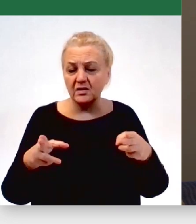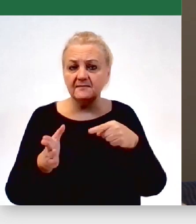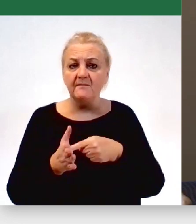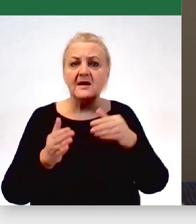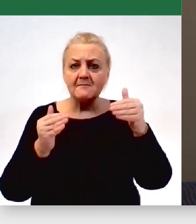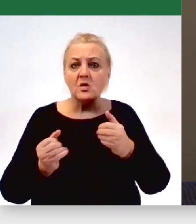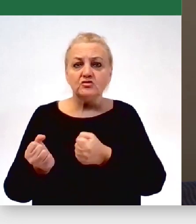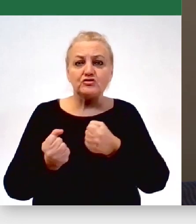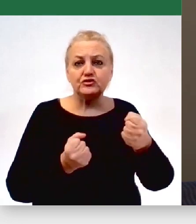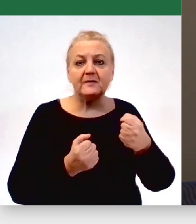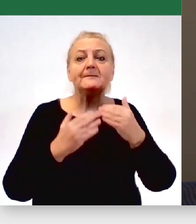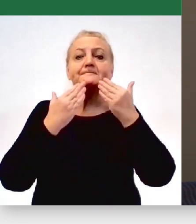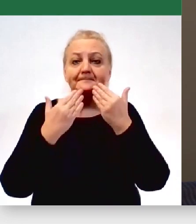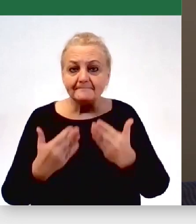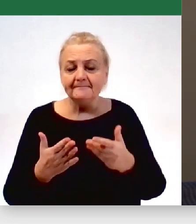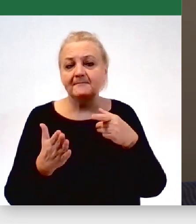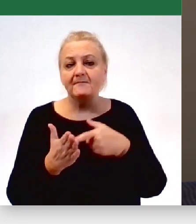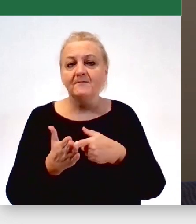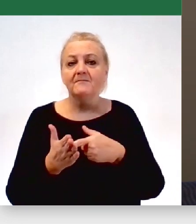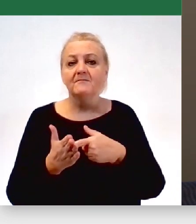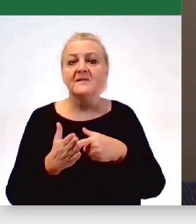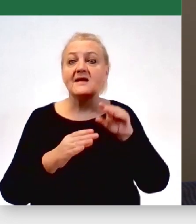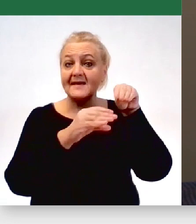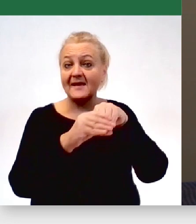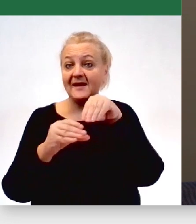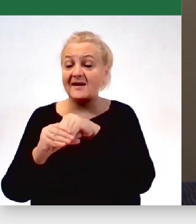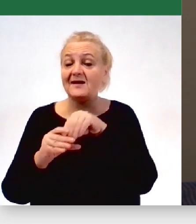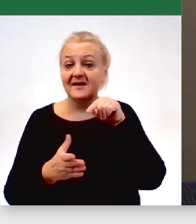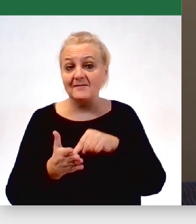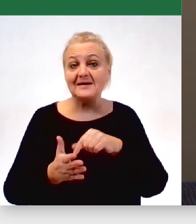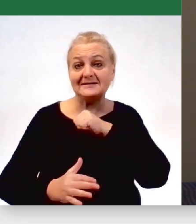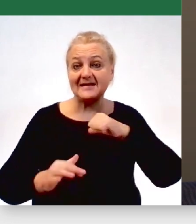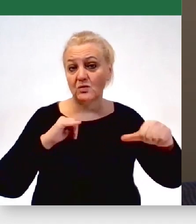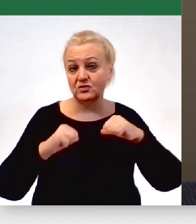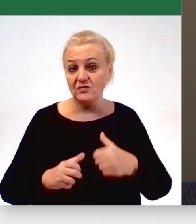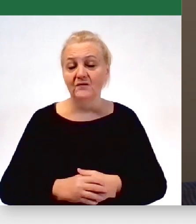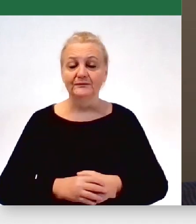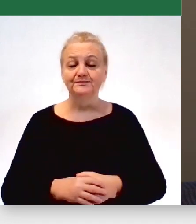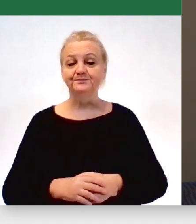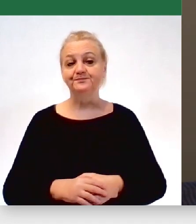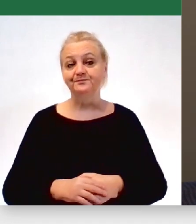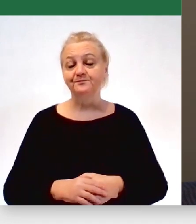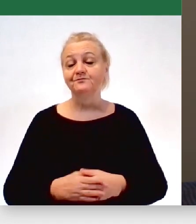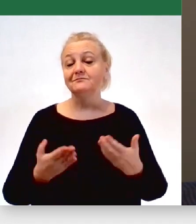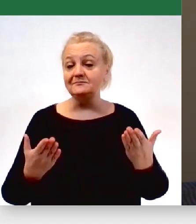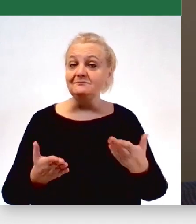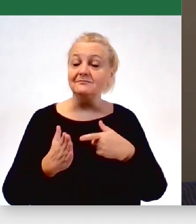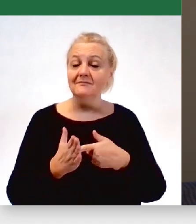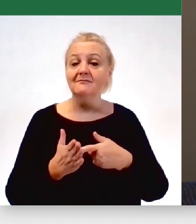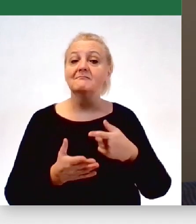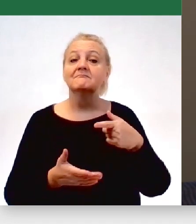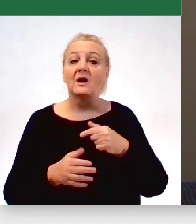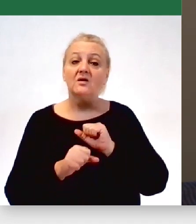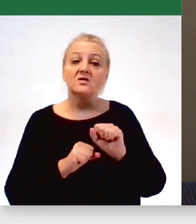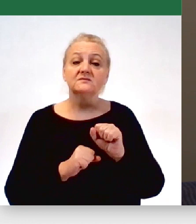przetrwać dzięki portfelowi inwestycji samorządowych. Więc to oczywiście